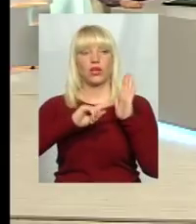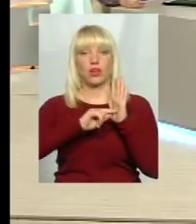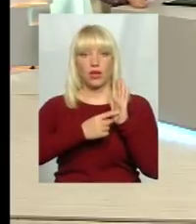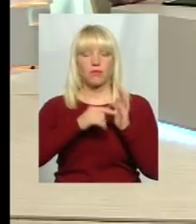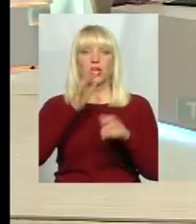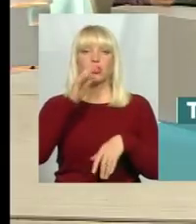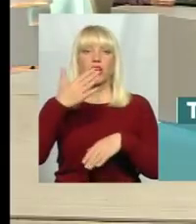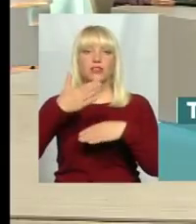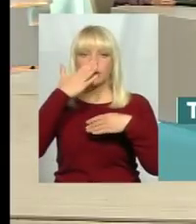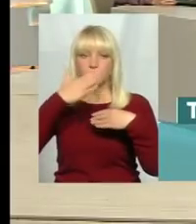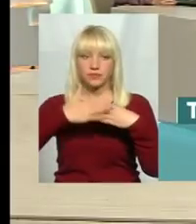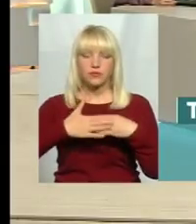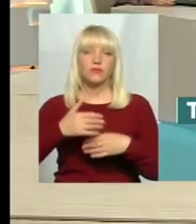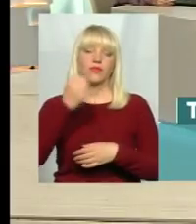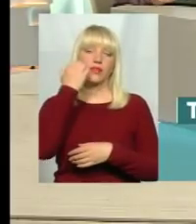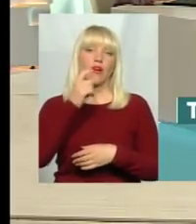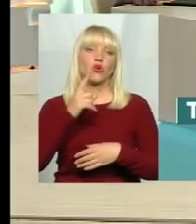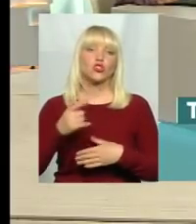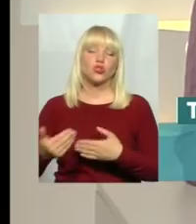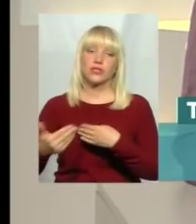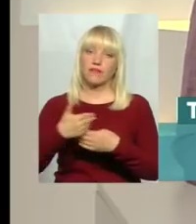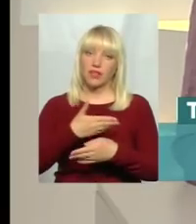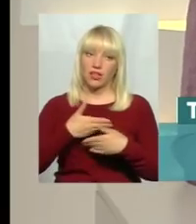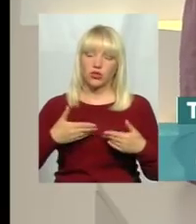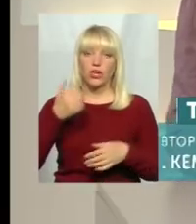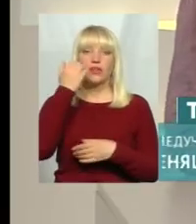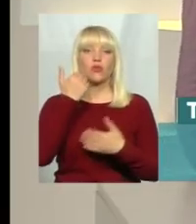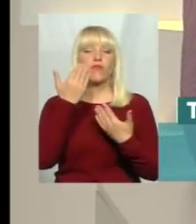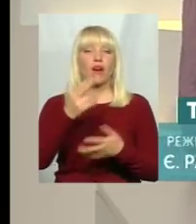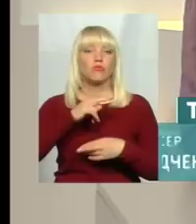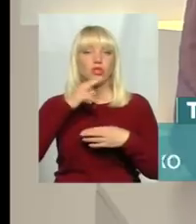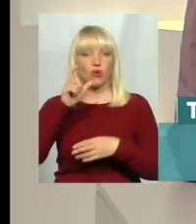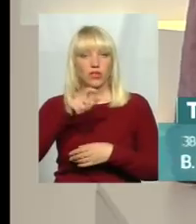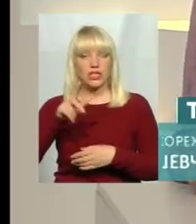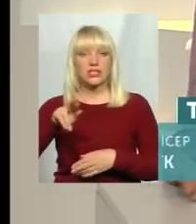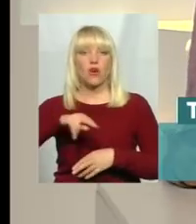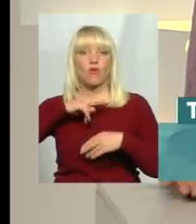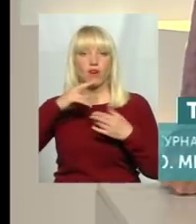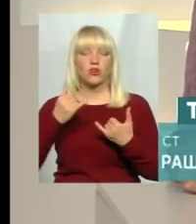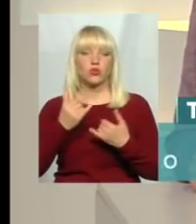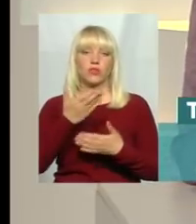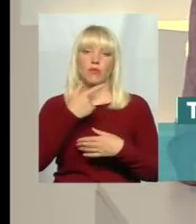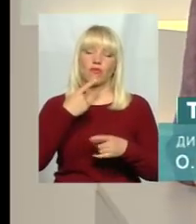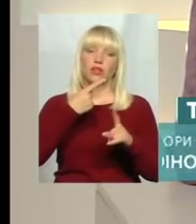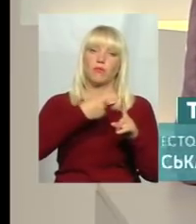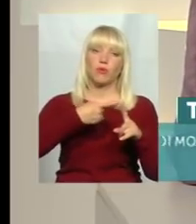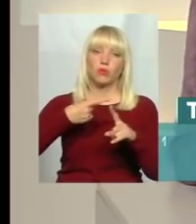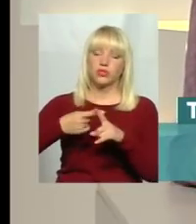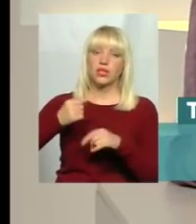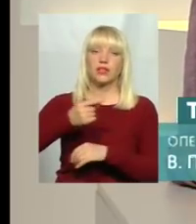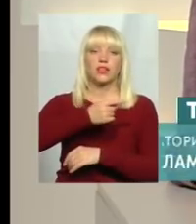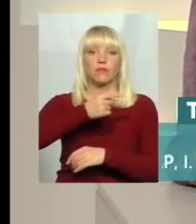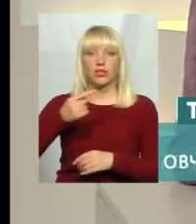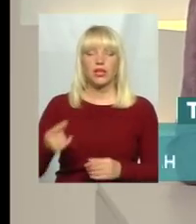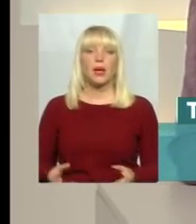добіг кінця. Дякую, що ви до нас завітали. Дякую вам, шановні глядачі, за увагу. говорили сьогодні про плюси і мінуси приєднання